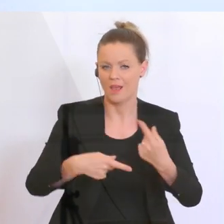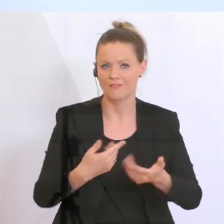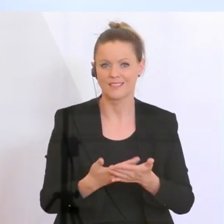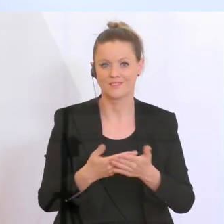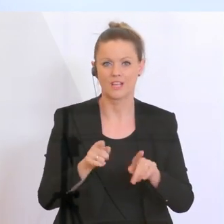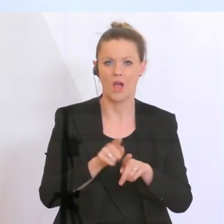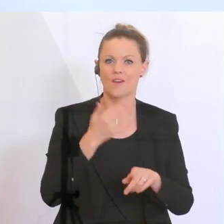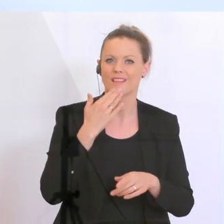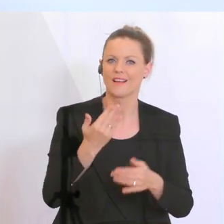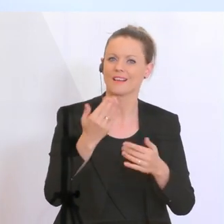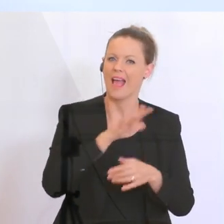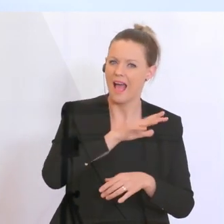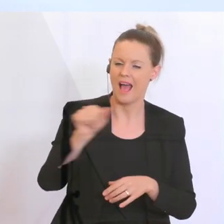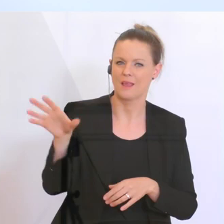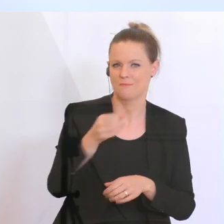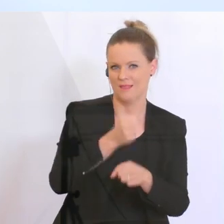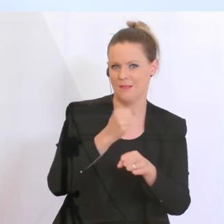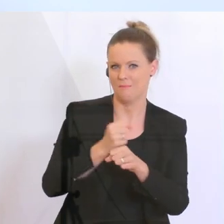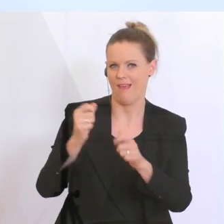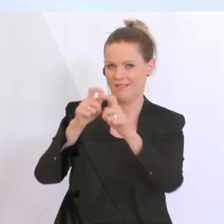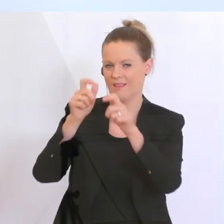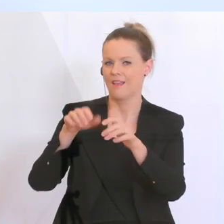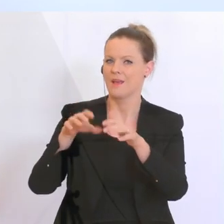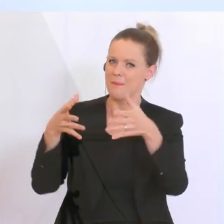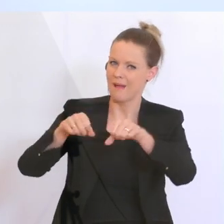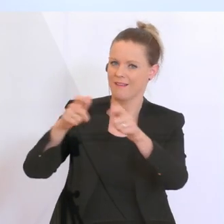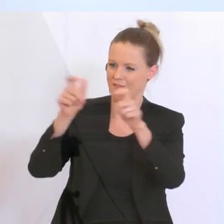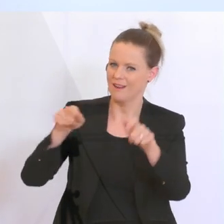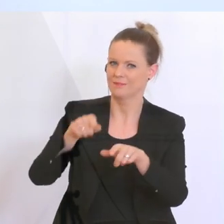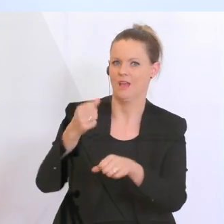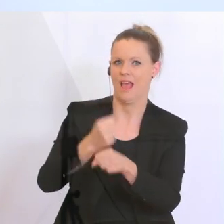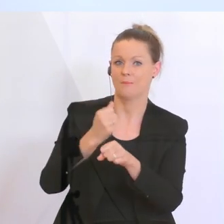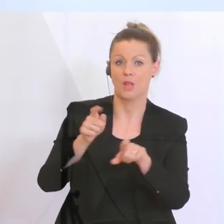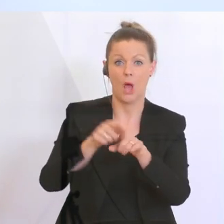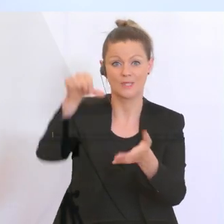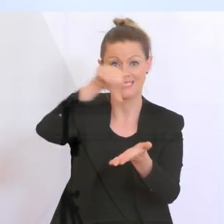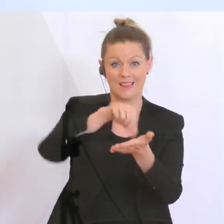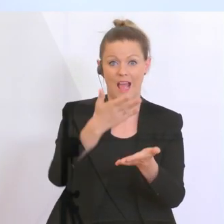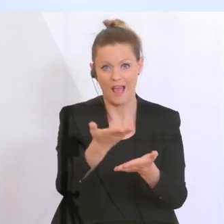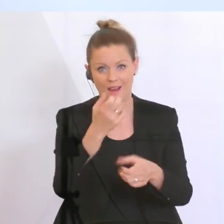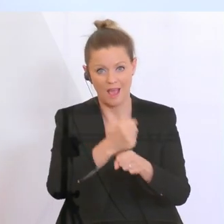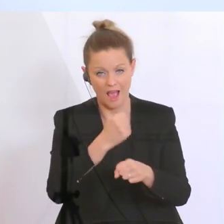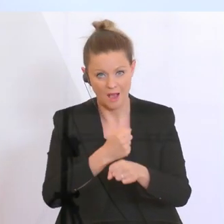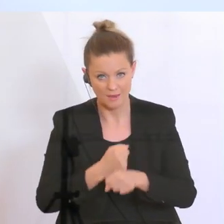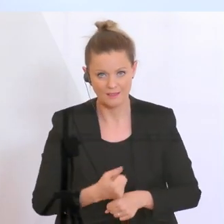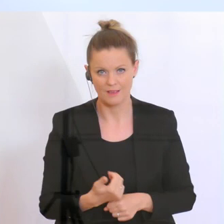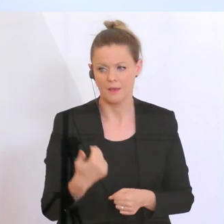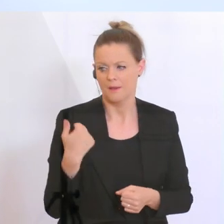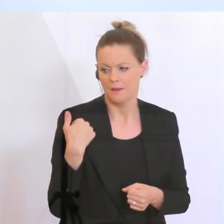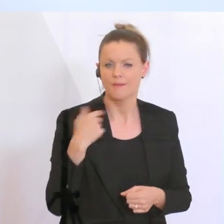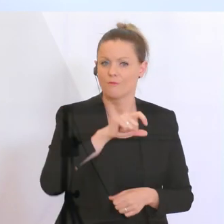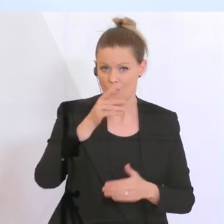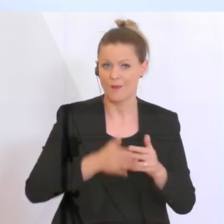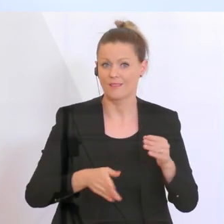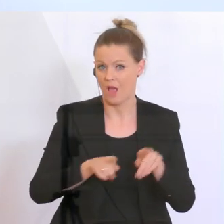Mitarbeiterinnen und Mitarbeitern in den Filialen, auch in den Zentralen, die Tag und Nacht arbeiten. Ich habe es auch dieses Wochenende wieder